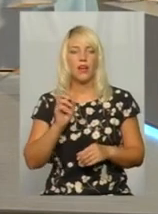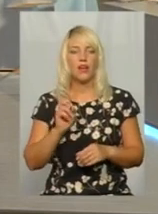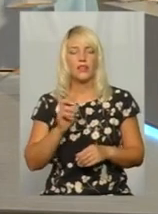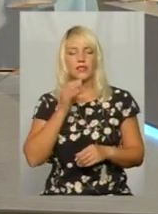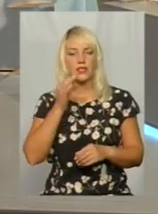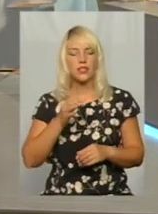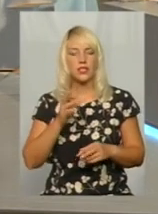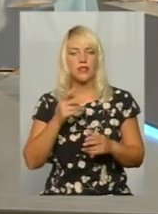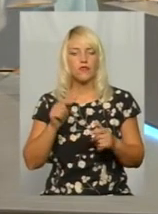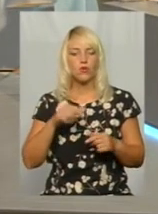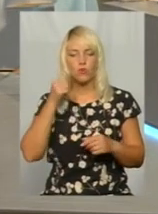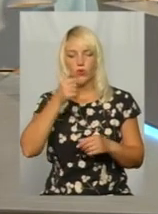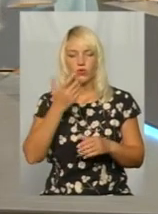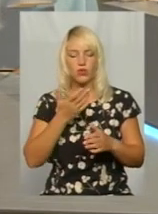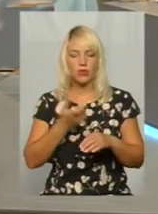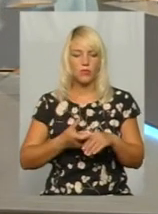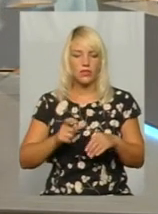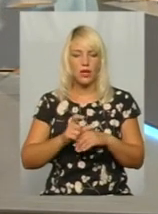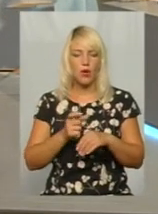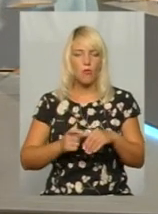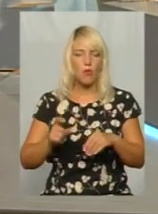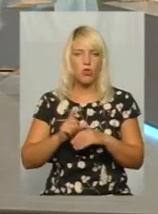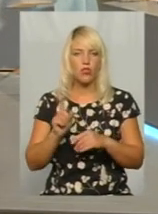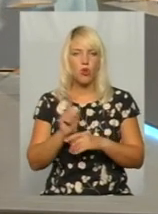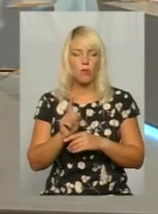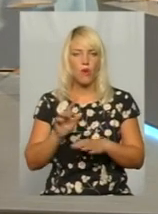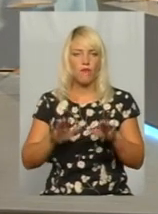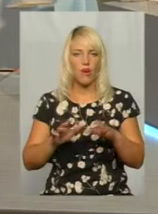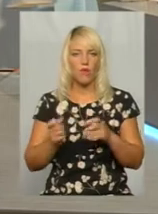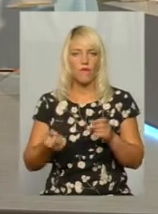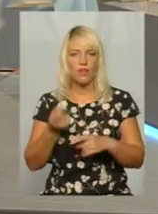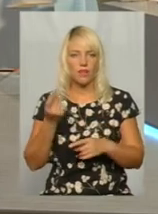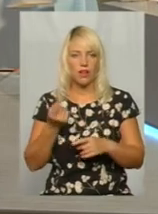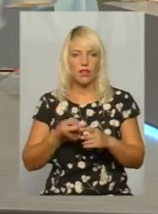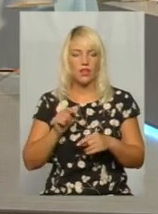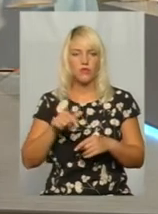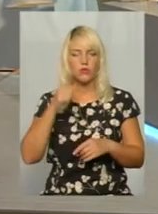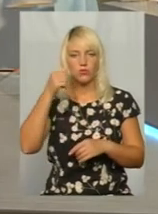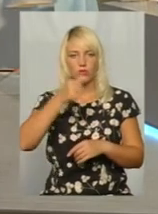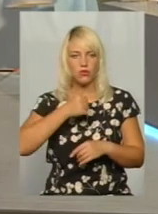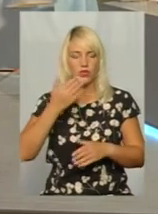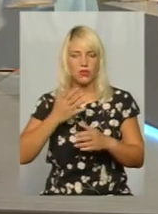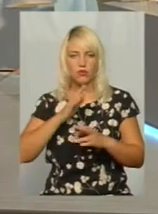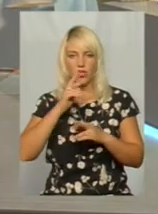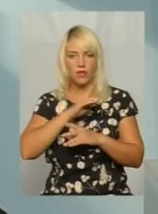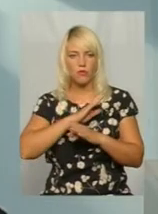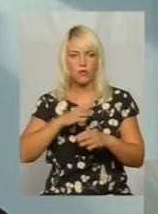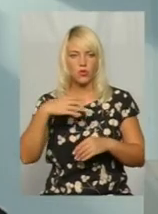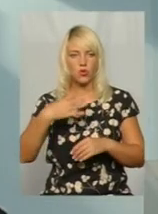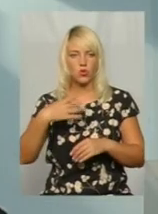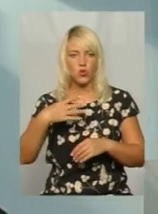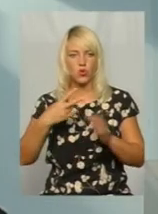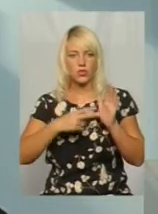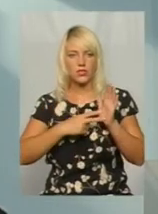цьому році, яку максимально понаднормову вагу виявляли? В цьому році, якщо не помиляюся, 47